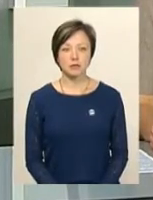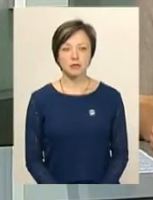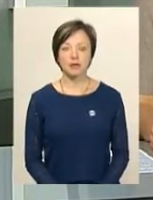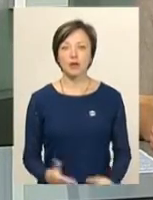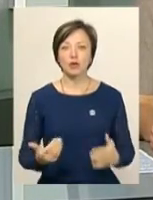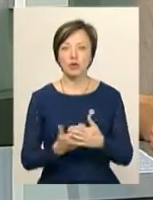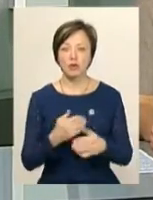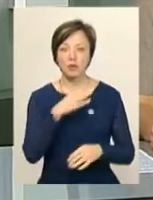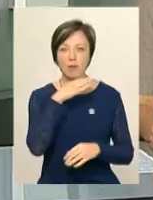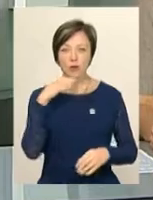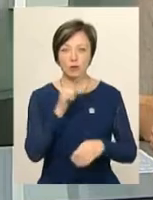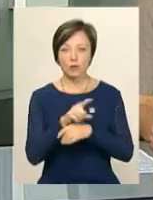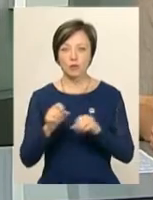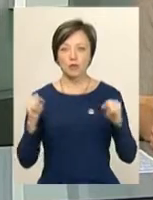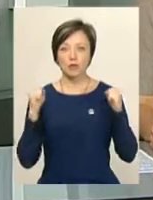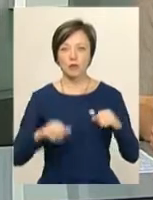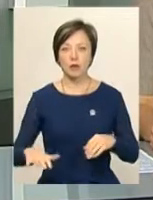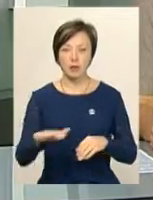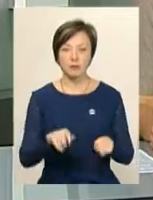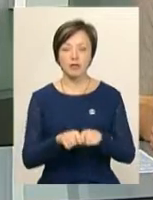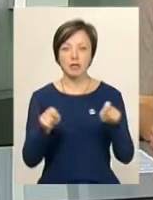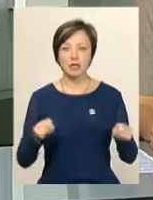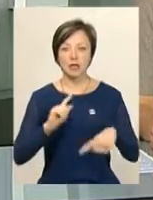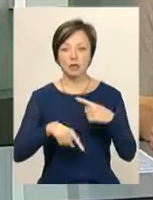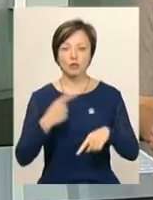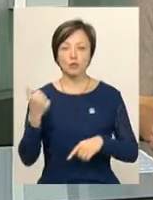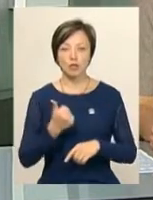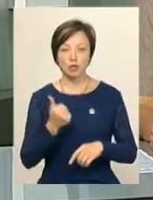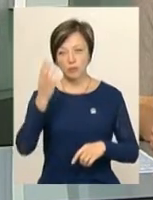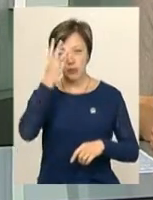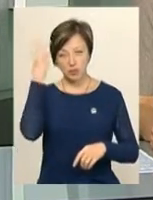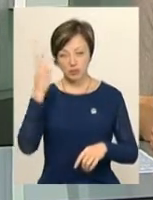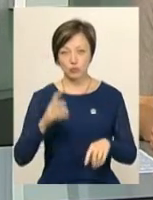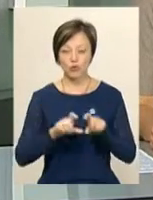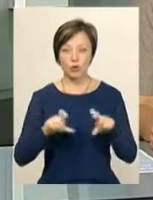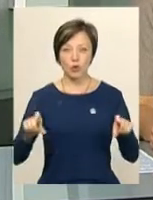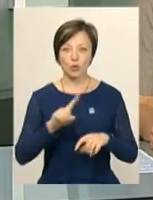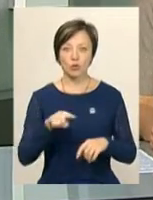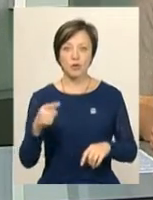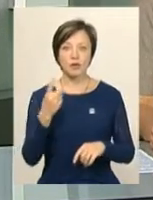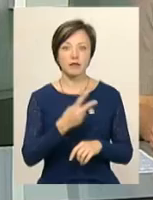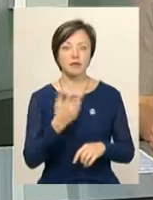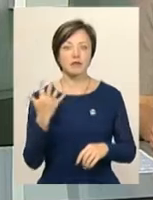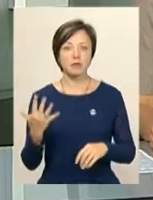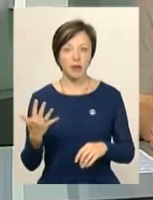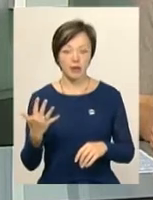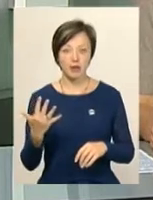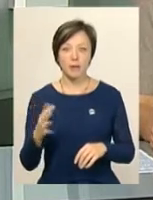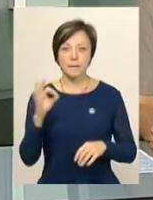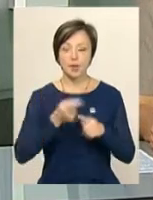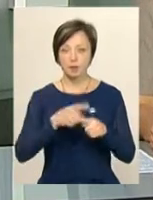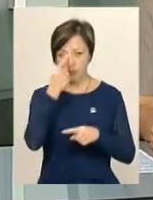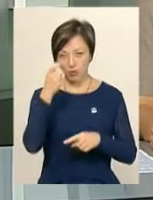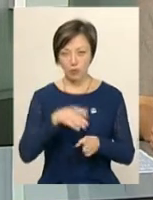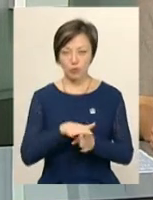Новий багатофункціональний спортивний майданчик відкриють наступного тижня у Хмельницькій загальноосвітній школі номер 25. Про це